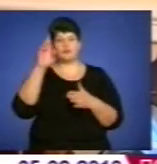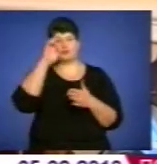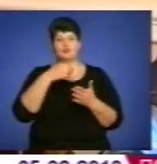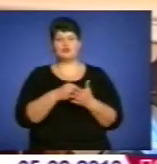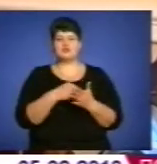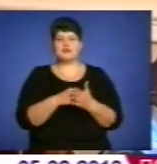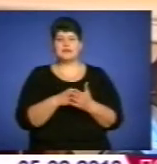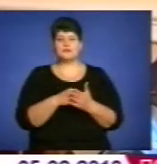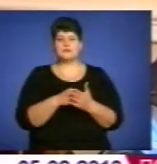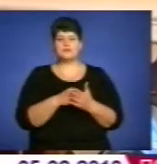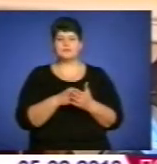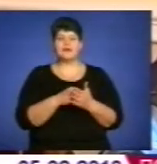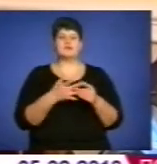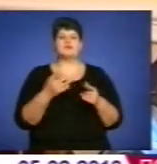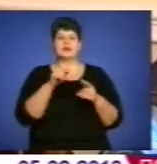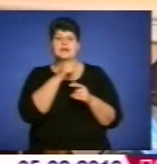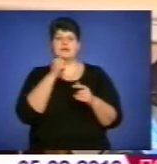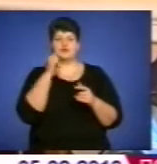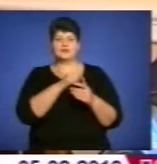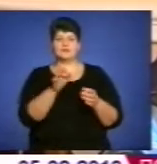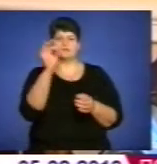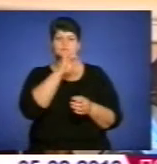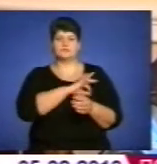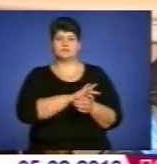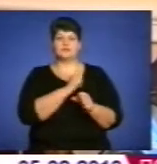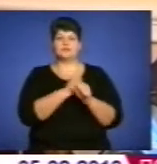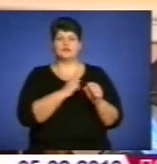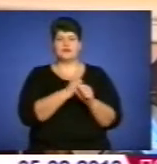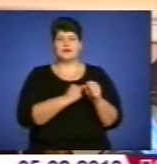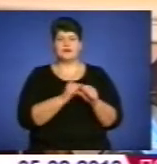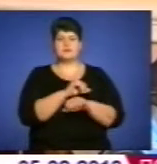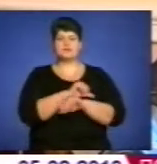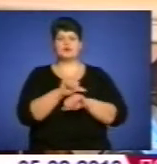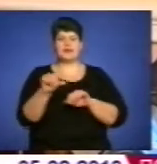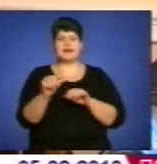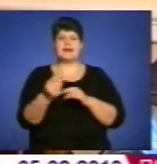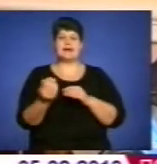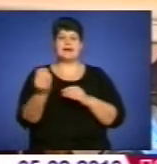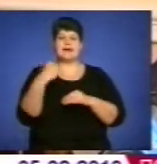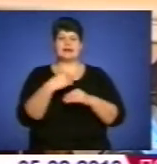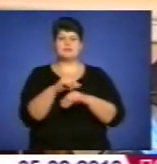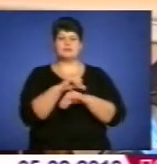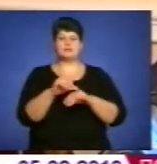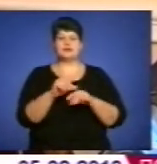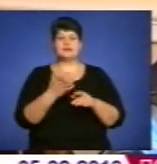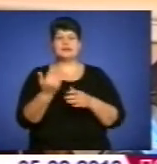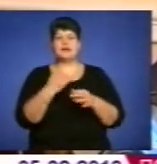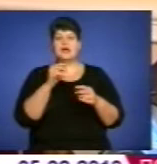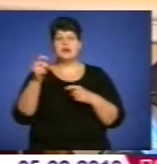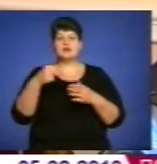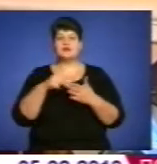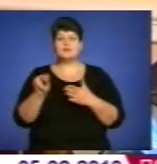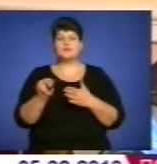відпрацювання інтернет-прострою, де отримуються тіньові прибутки, відпрацювання імпортерів, підприємств, експортерів, компаній з управліннями активами, які виводять